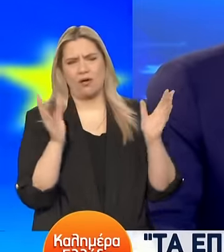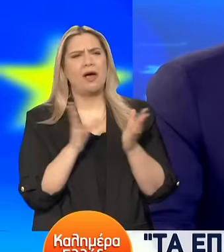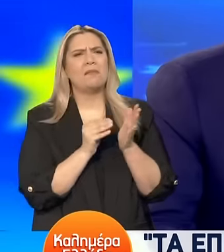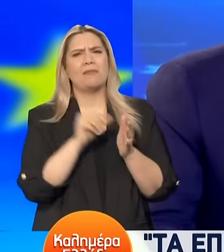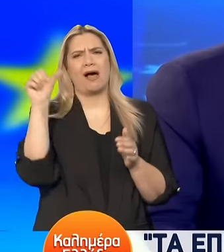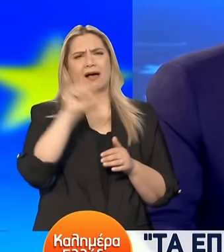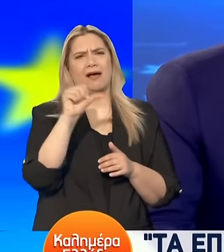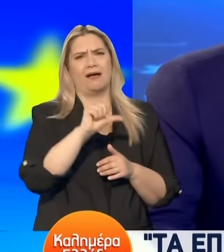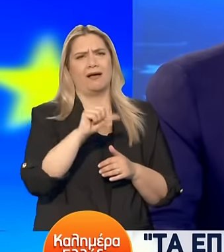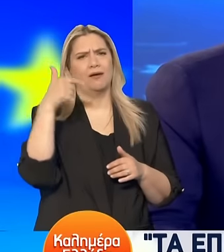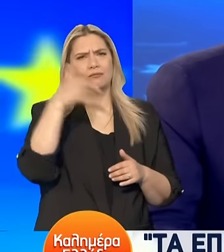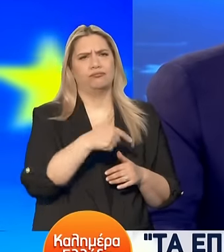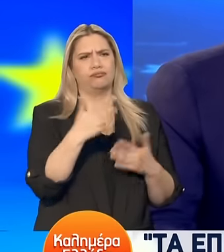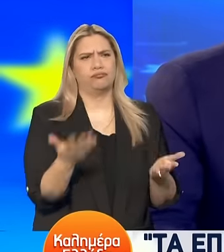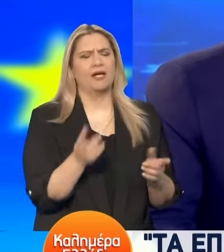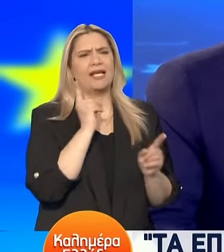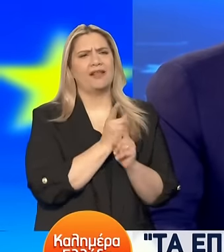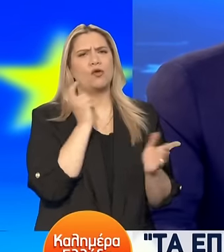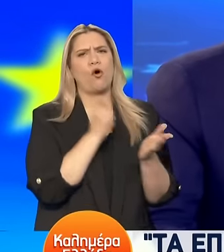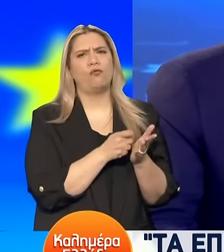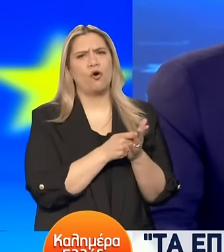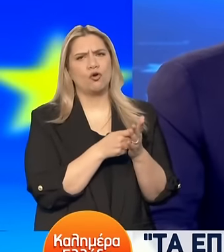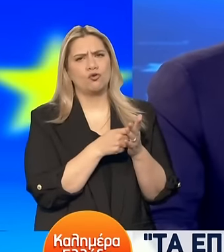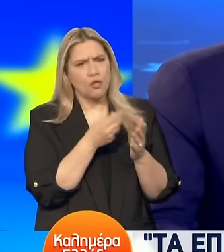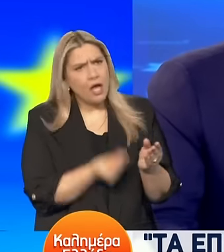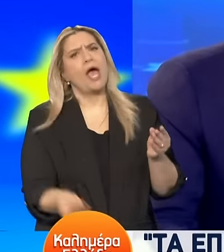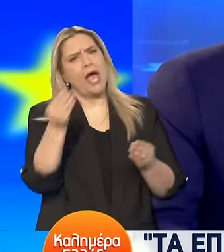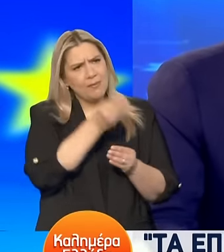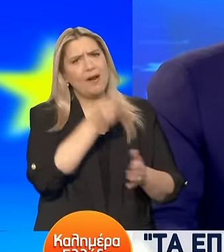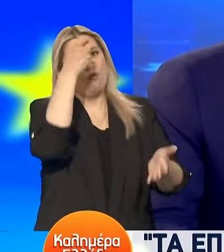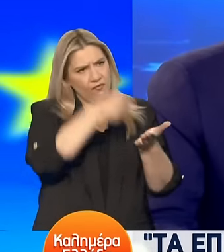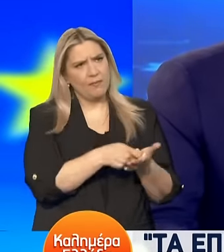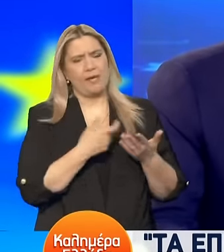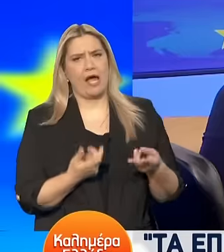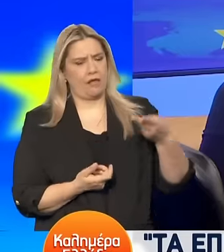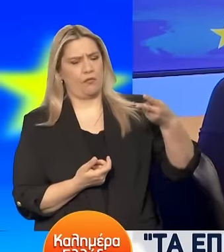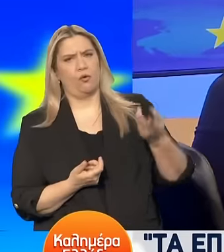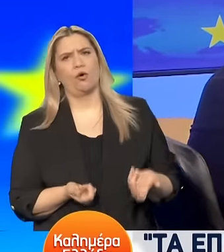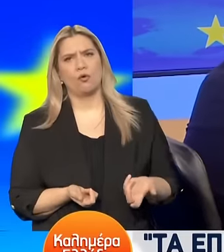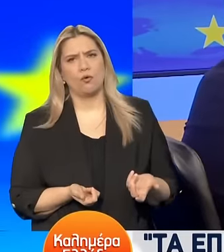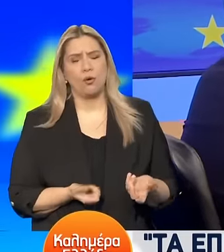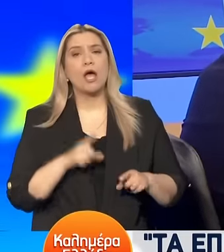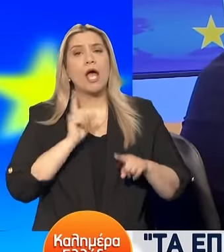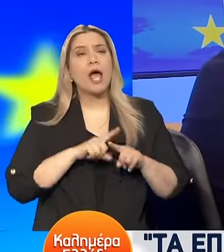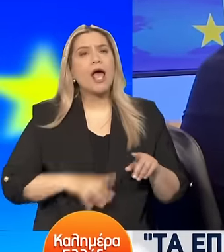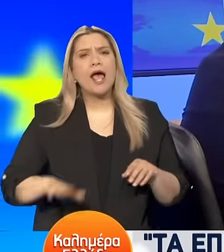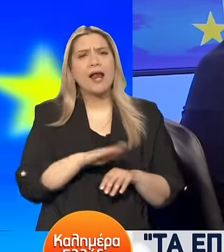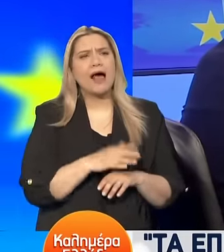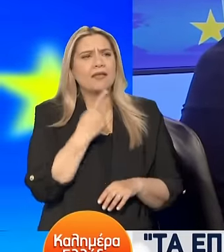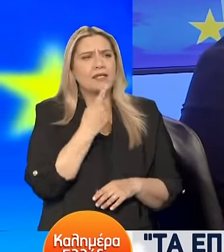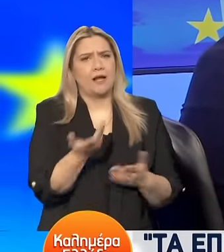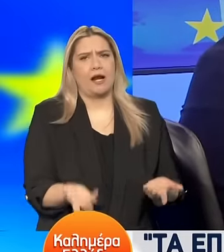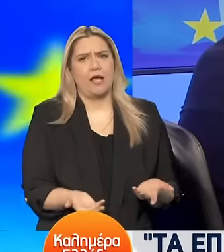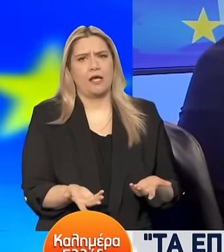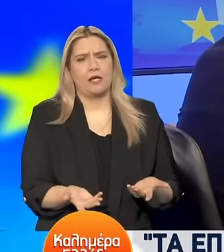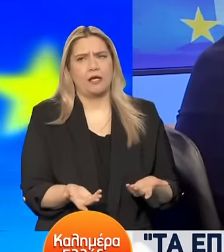Όπου έχουμε τον ειδικό φόρο κατανάλωσης Και επί του ειδικού φόρου κατανάλωσης ΠΠΑ Κάποια στιγμή αυτή η χώρα Δεν θα πρέπει να λέει στους πολίτες ότι